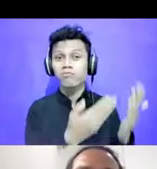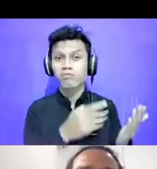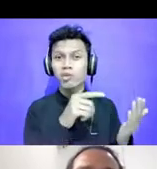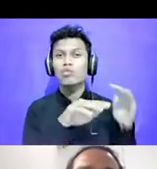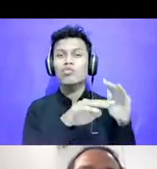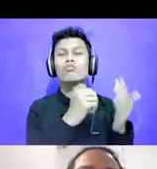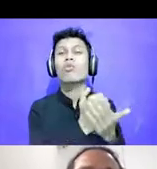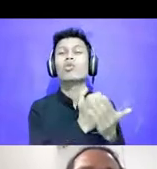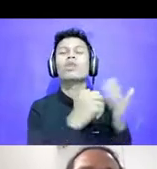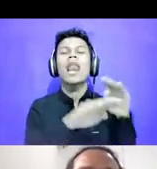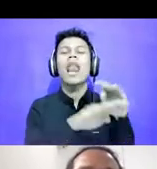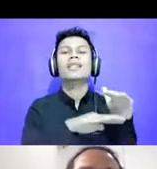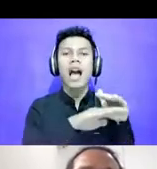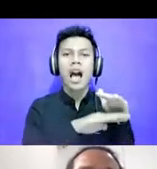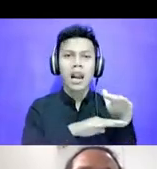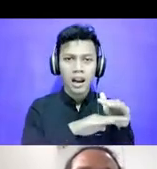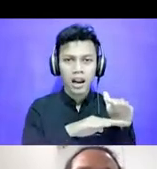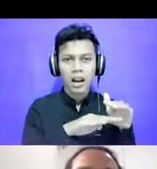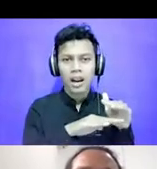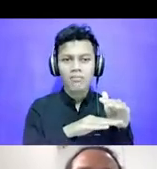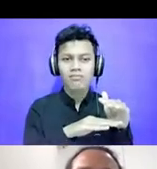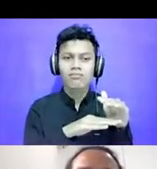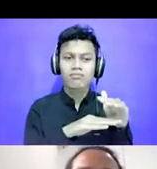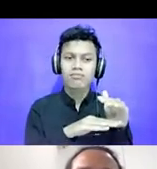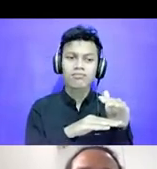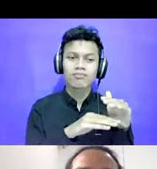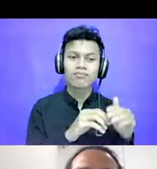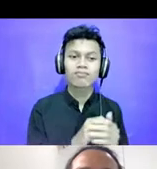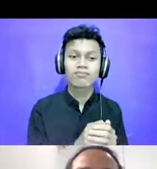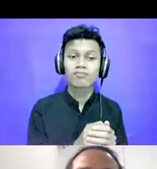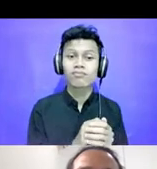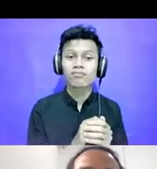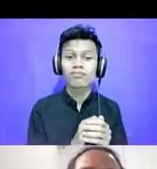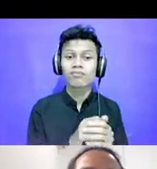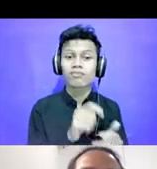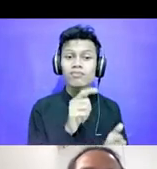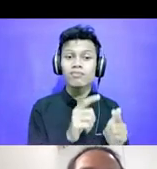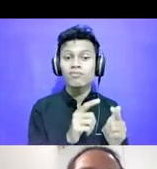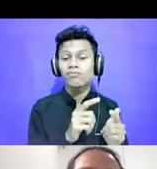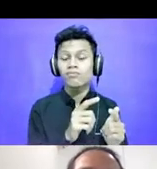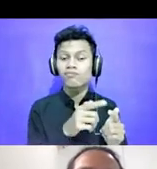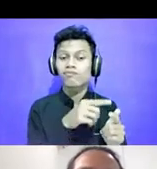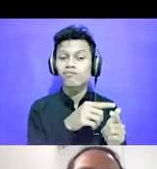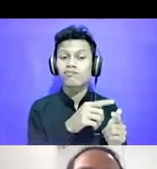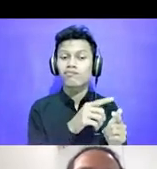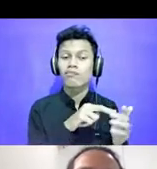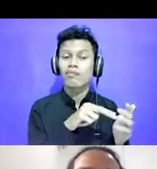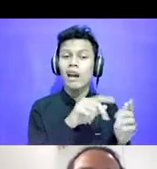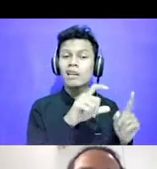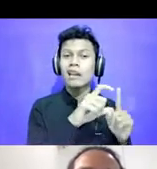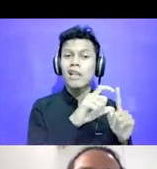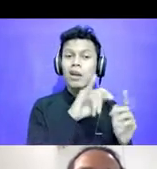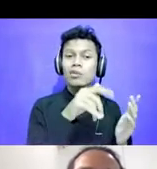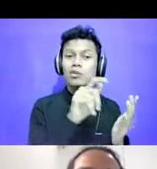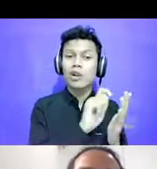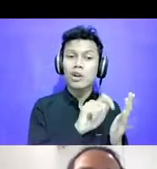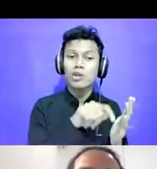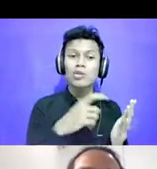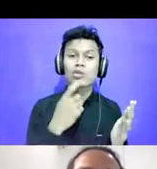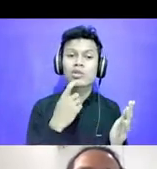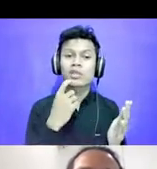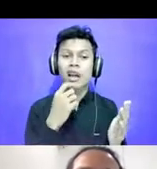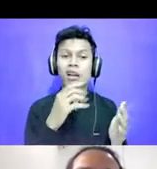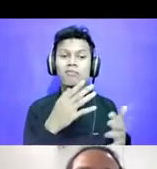dasar Kalau dari Central for Investigative Journalism itu bilang Data jurnalisme adalah tentang tanya